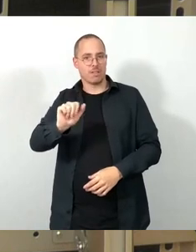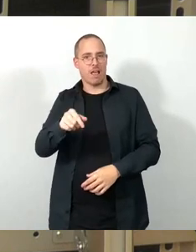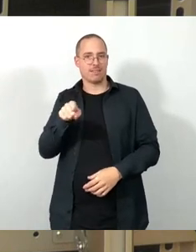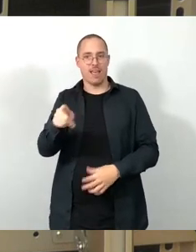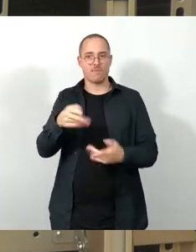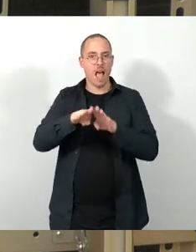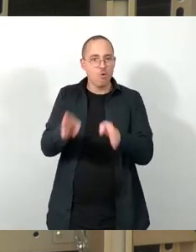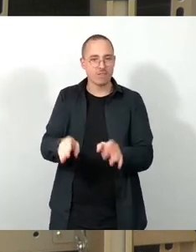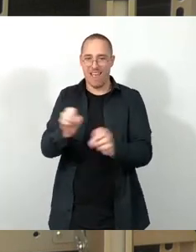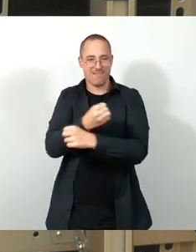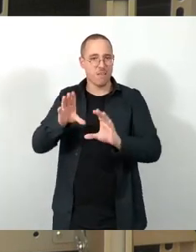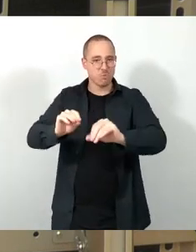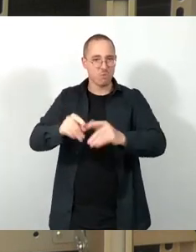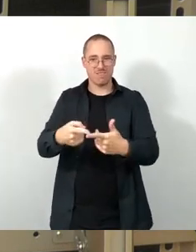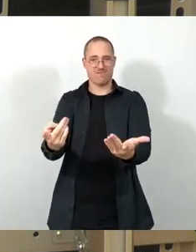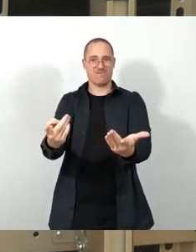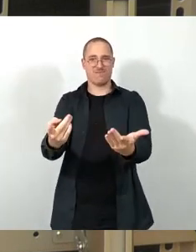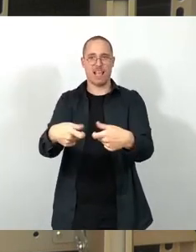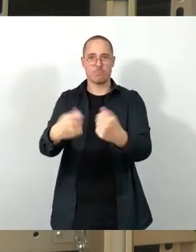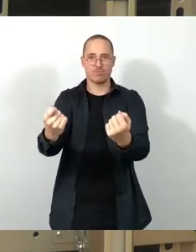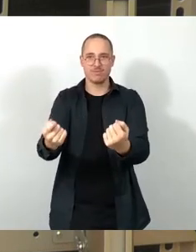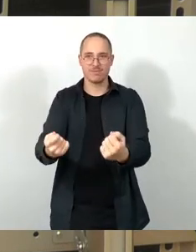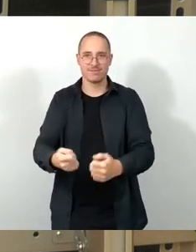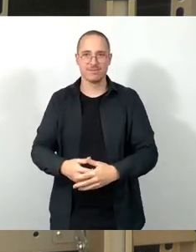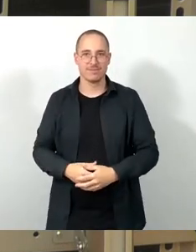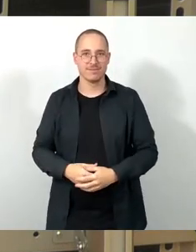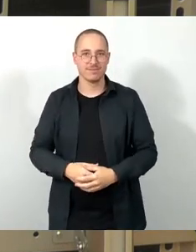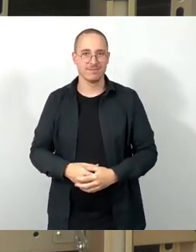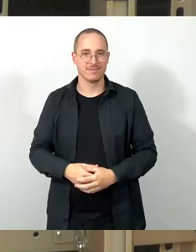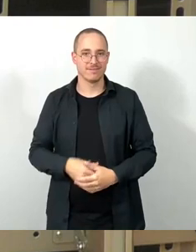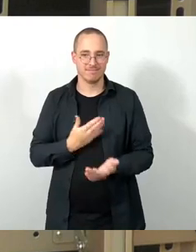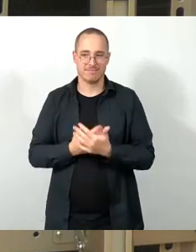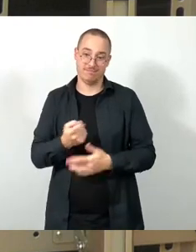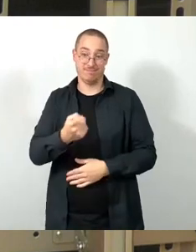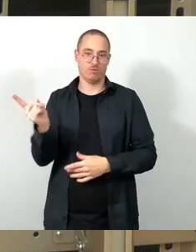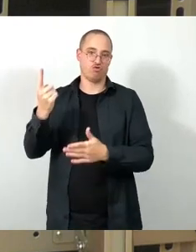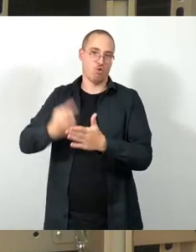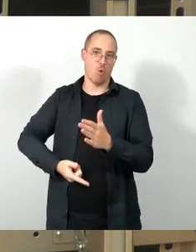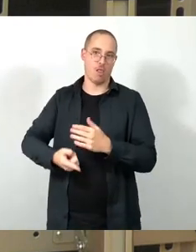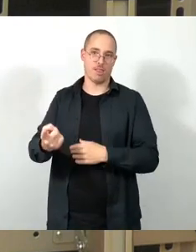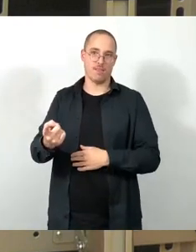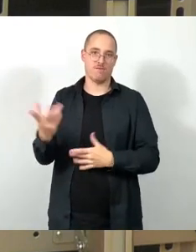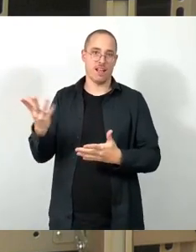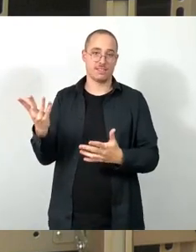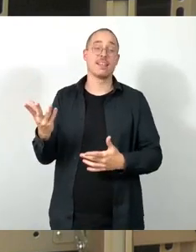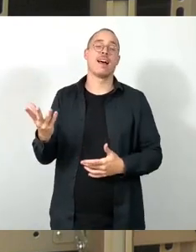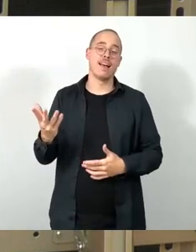sind dann am Ende mit dran schuld, wenn es kein Kulturnachbarzentrum